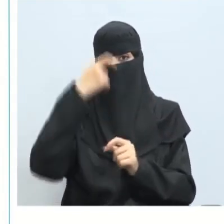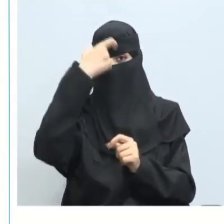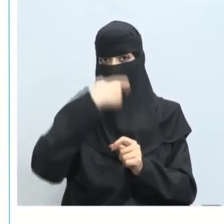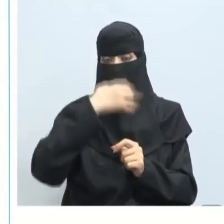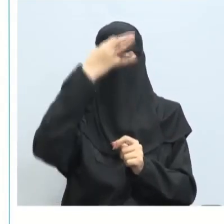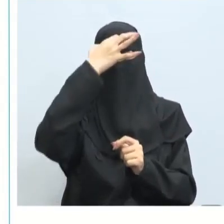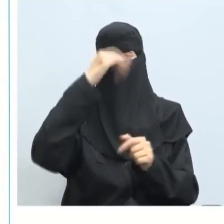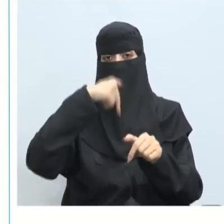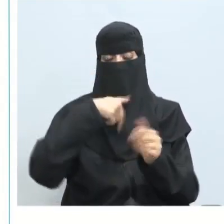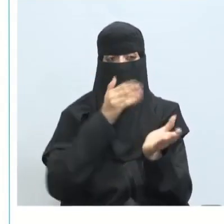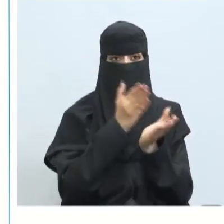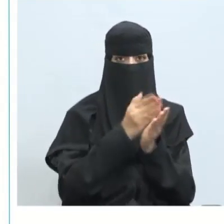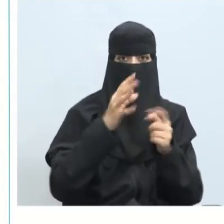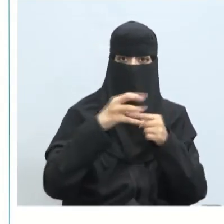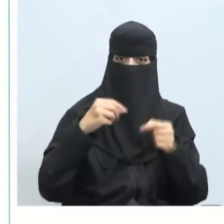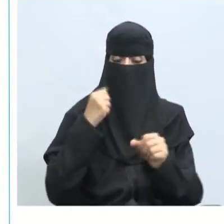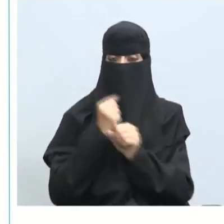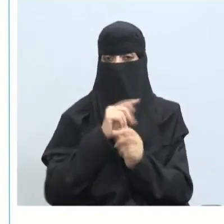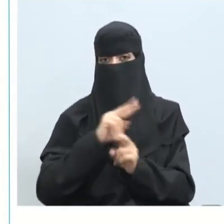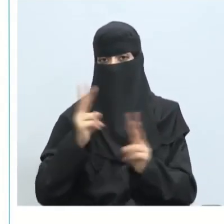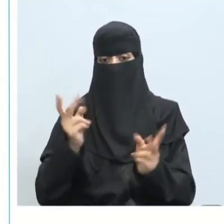سلوكية خسائر للعمل